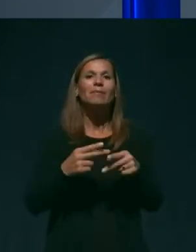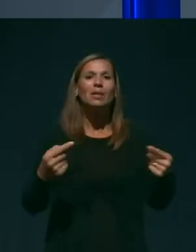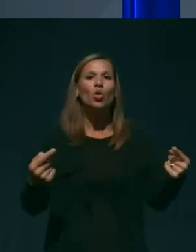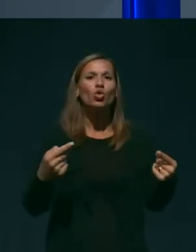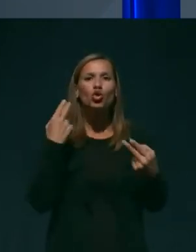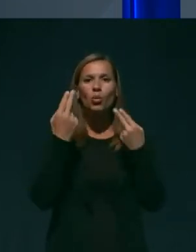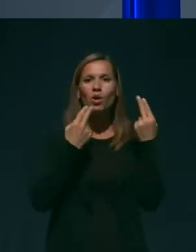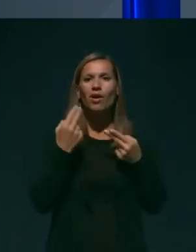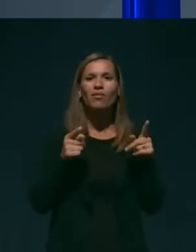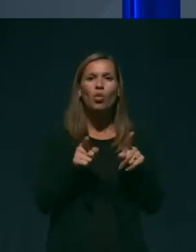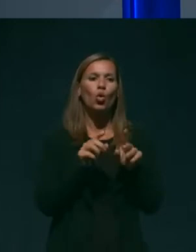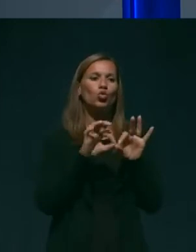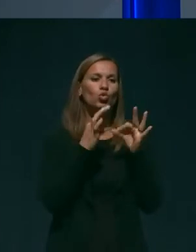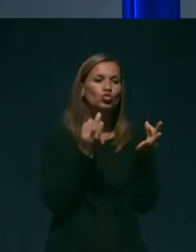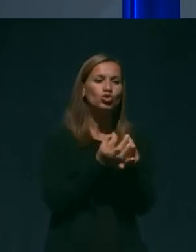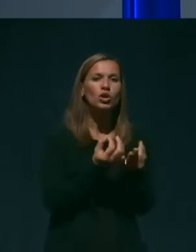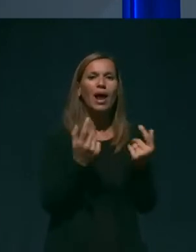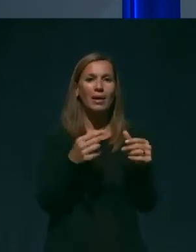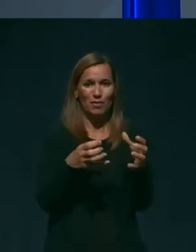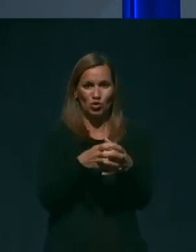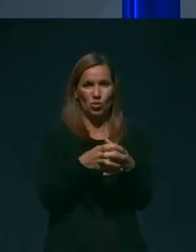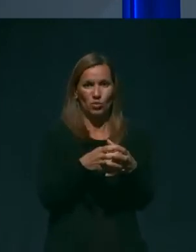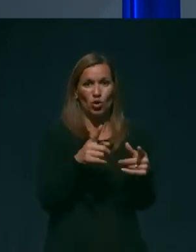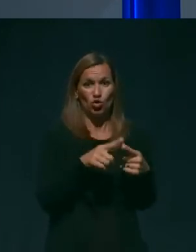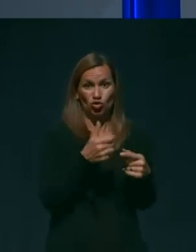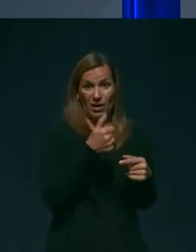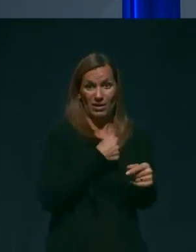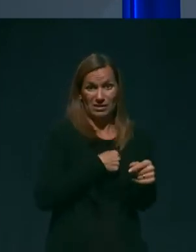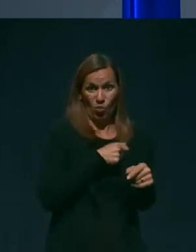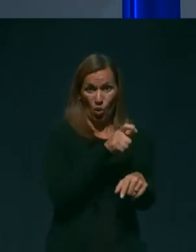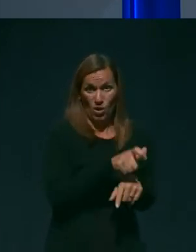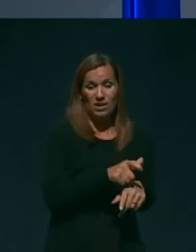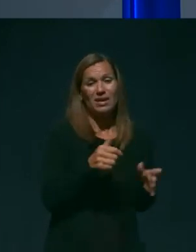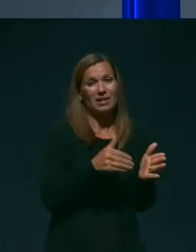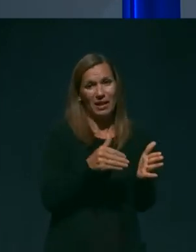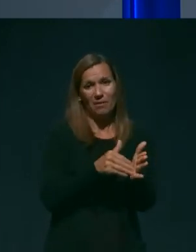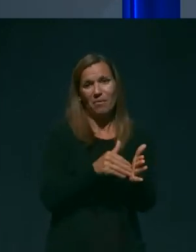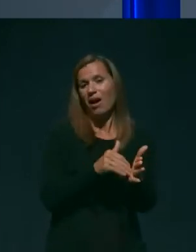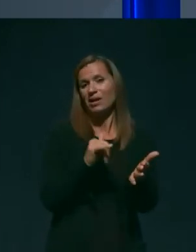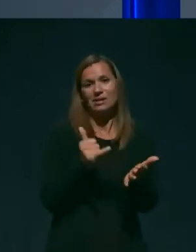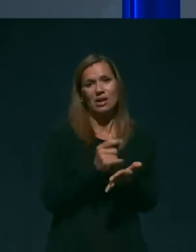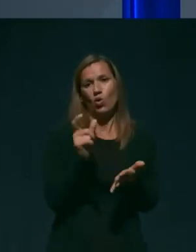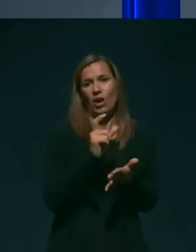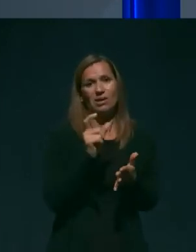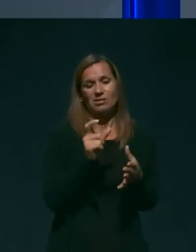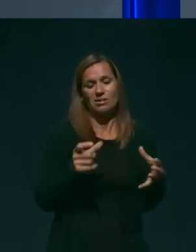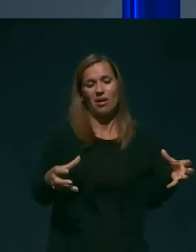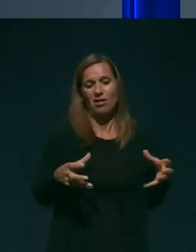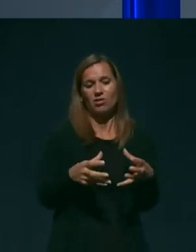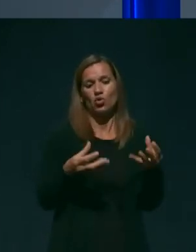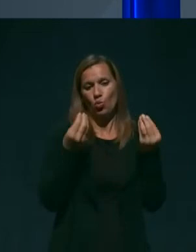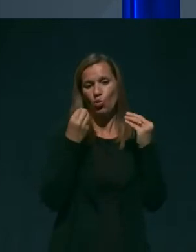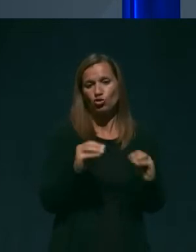pa družino. Če zboli eden od učencev, je se seveda treba cel razred upoštevati kot